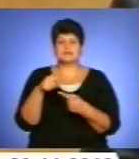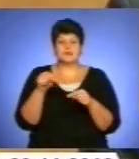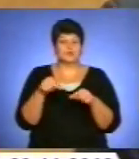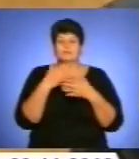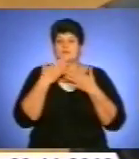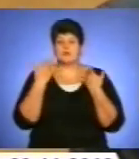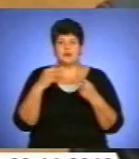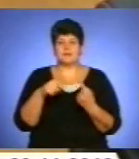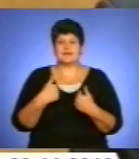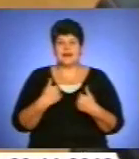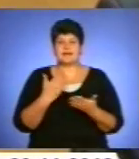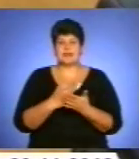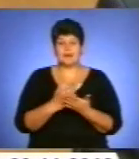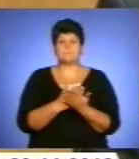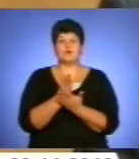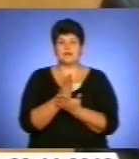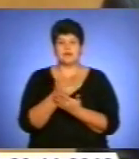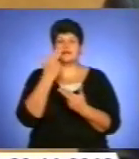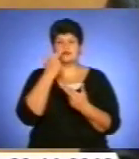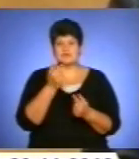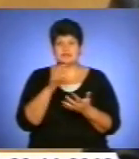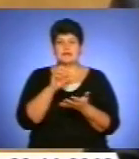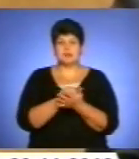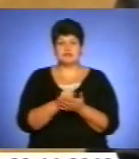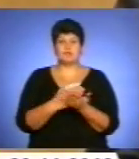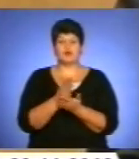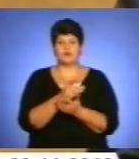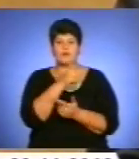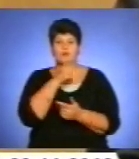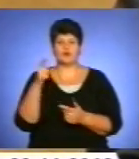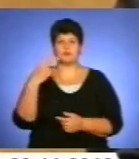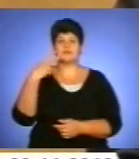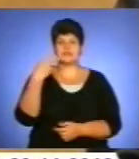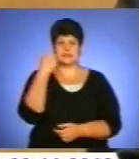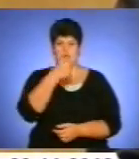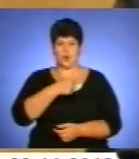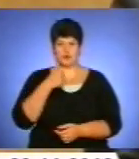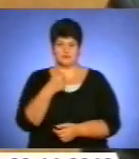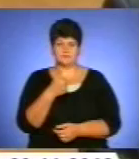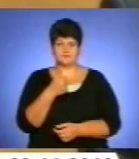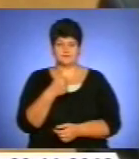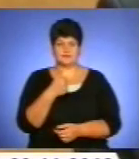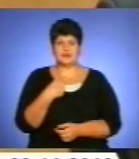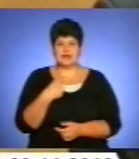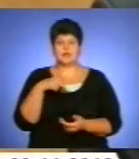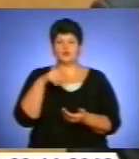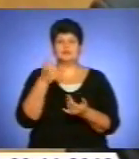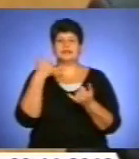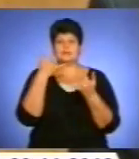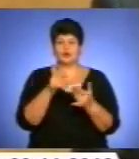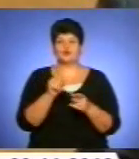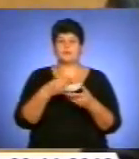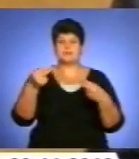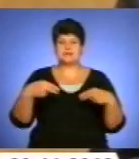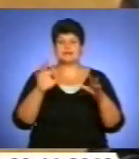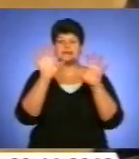Я є політик. Я звик займатися політикою вже протягом 20 років. Я йду для того, щоб писати закони,